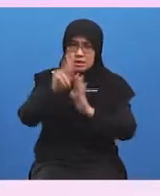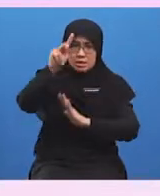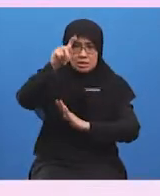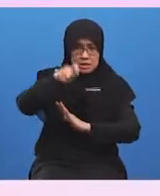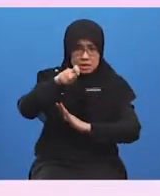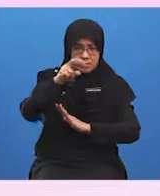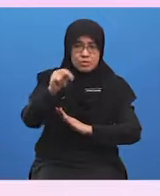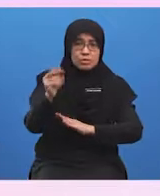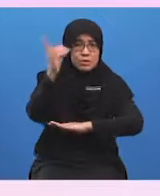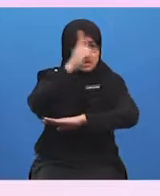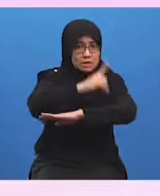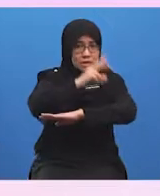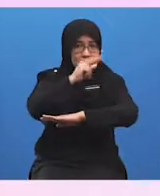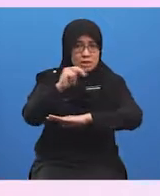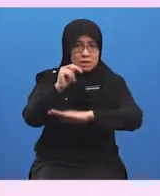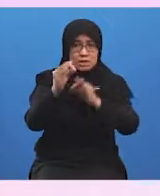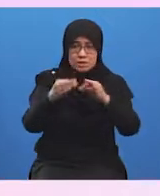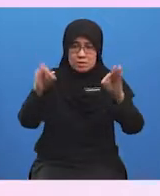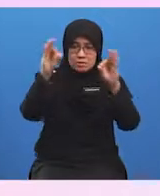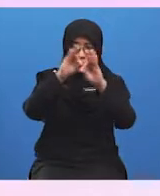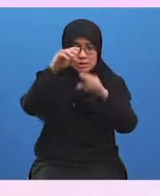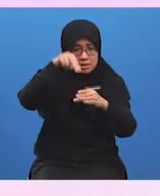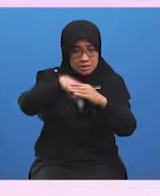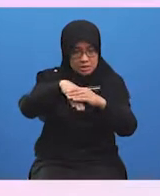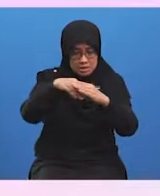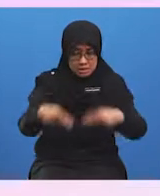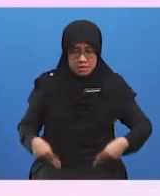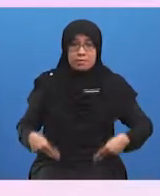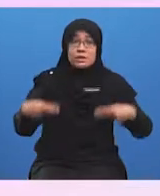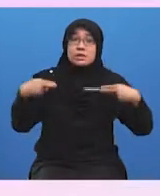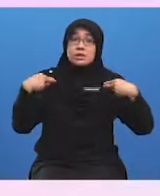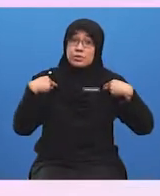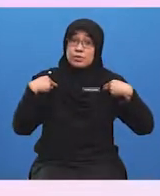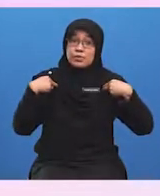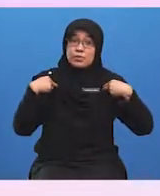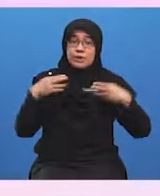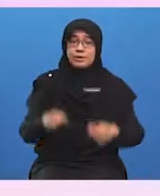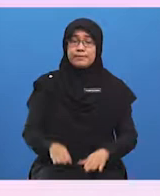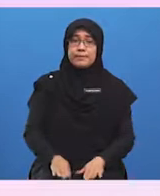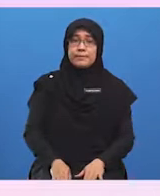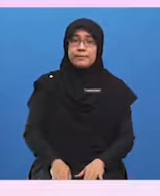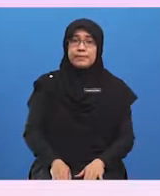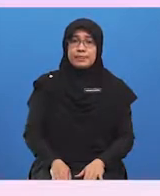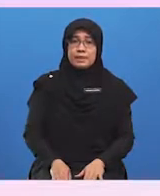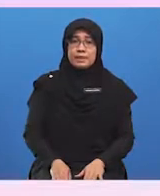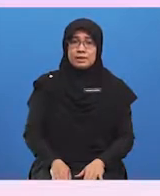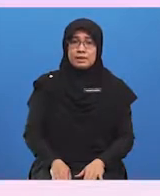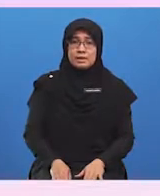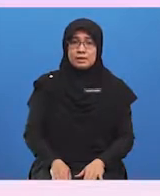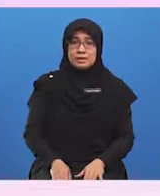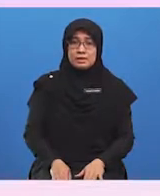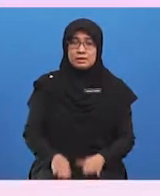dalam kehidupan masyarakat. Penghasilan keluaran tempatan oleh PKS bagi